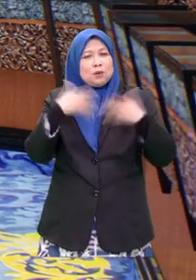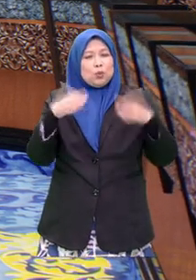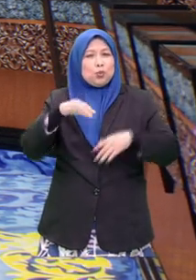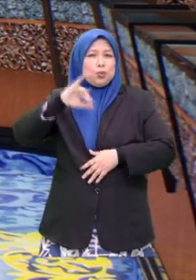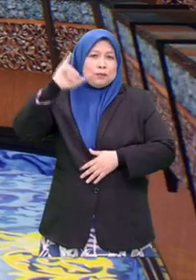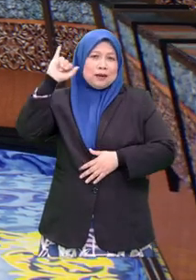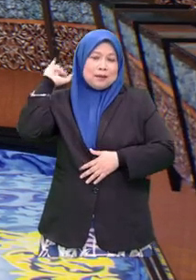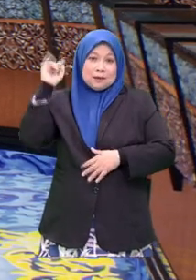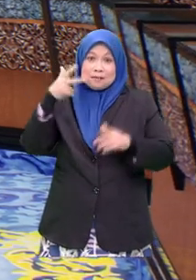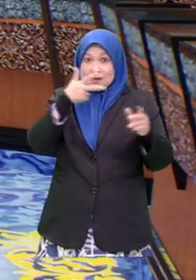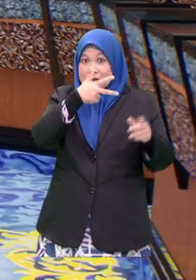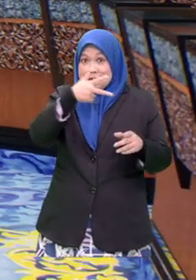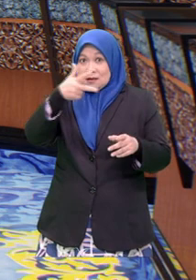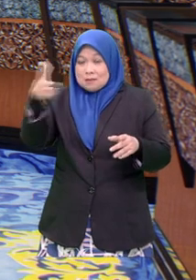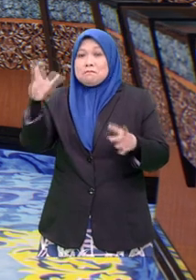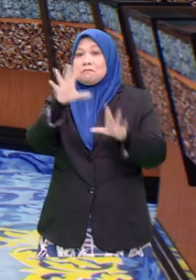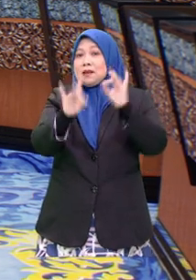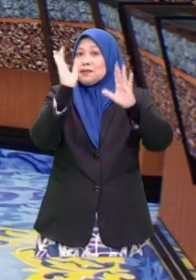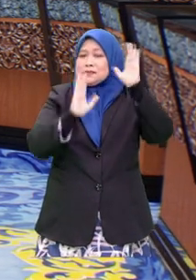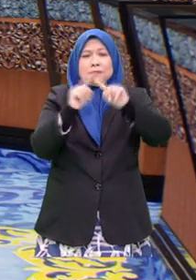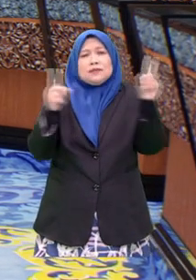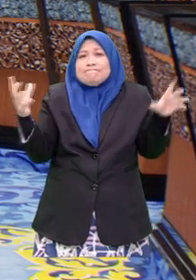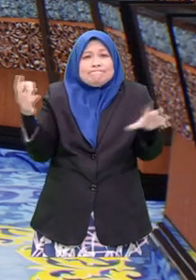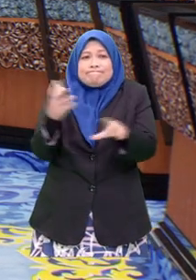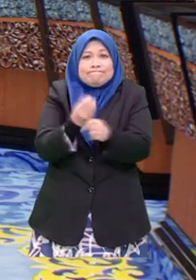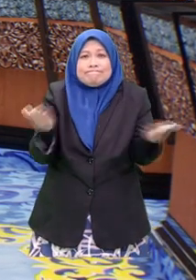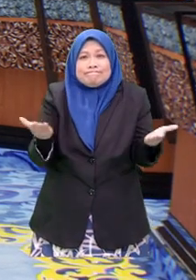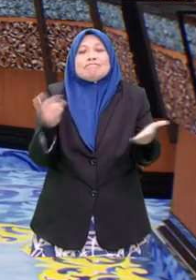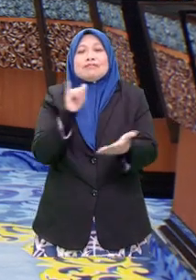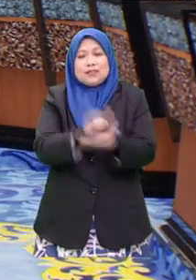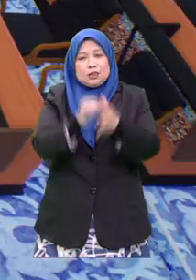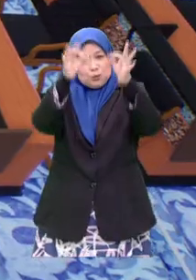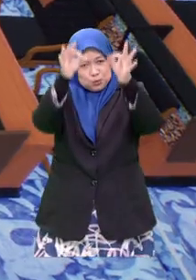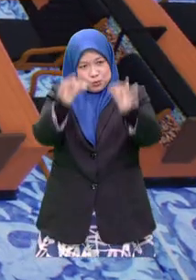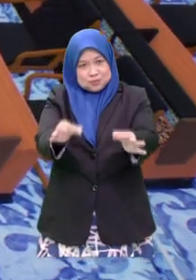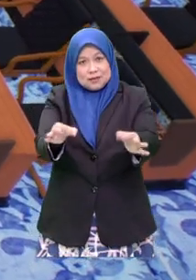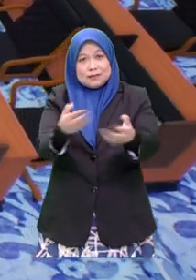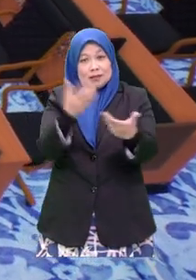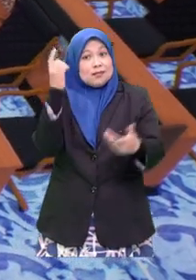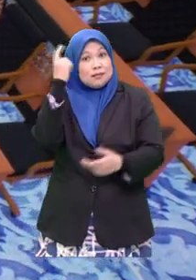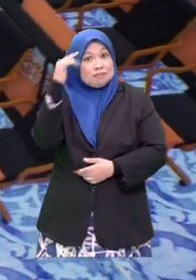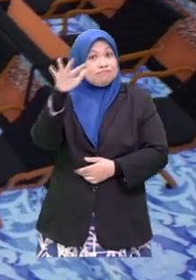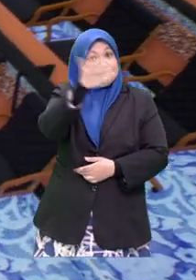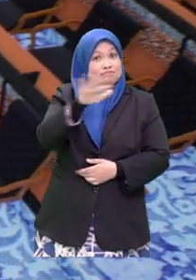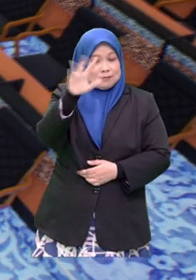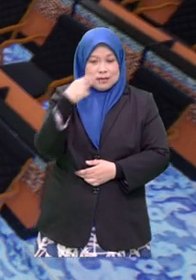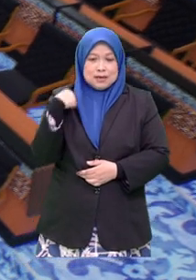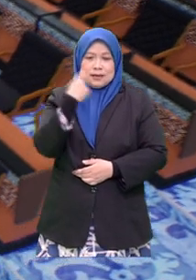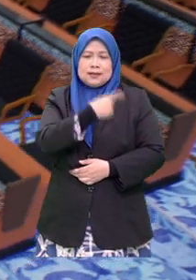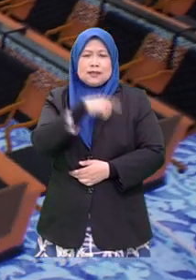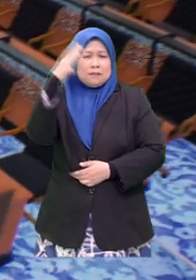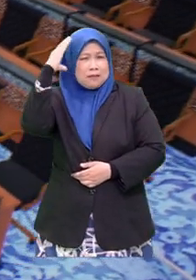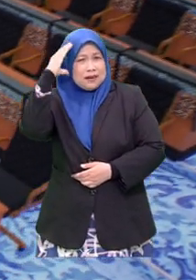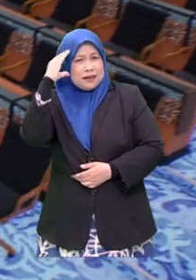semalam kami membuat liputan Malaysia Memilih. Tapi kesimpulannya, ini adalah keputusannya. Seperti yang ramai jangka, kita